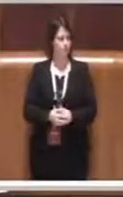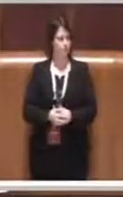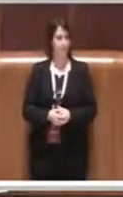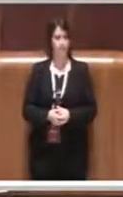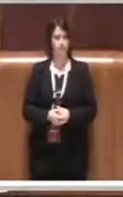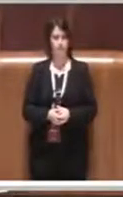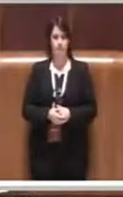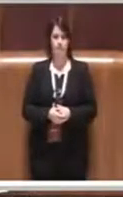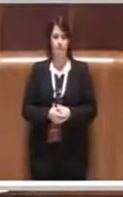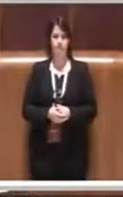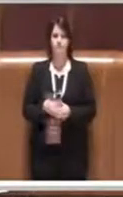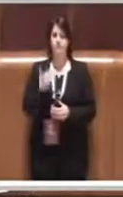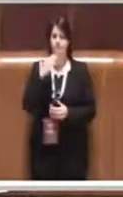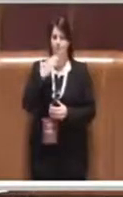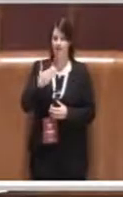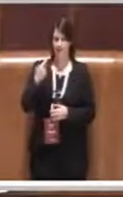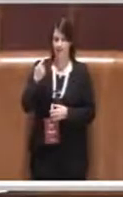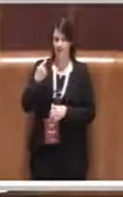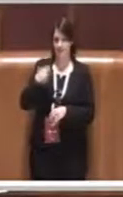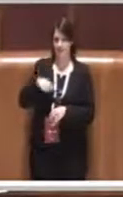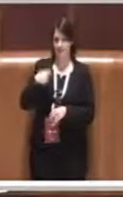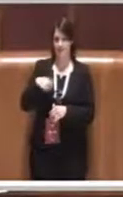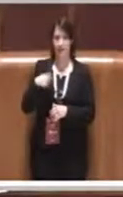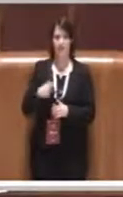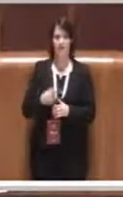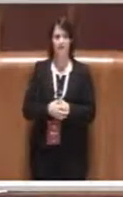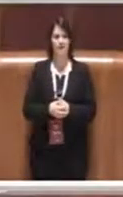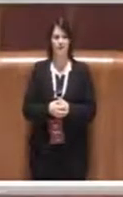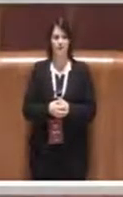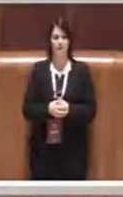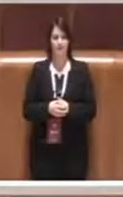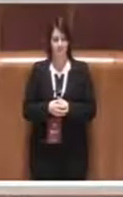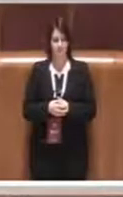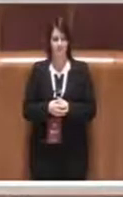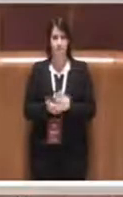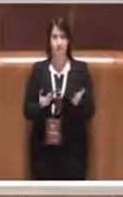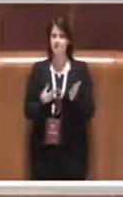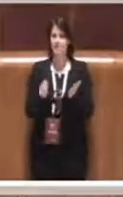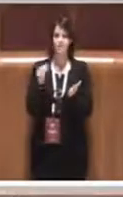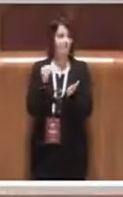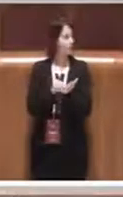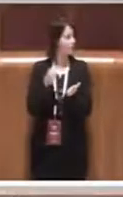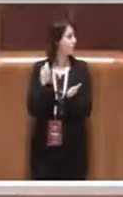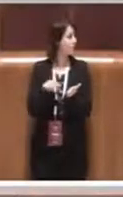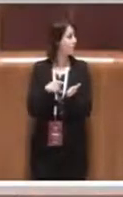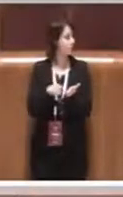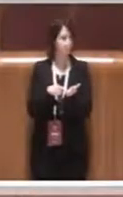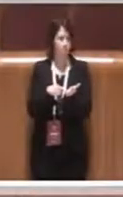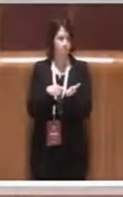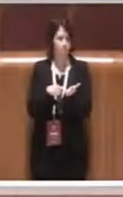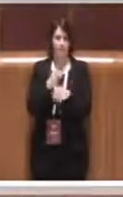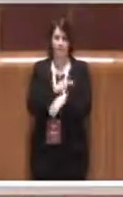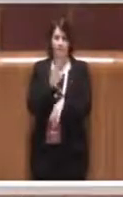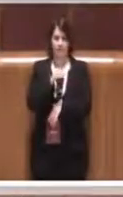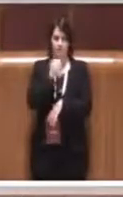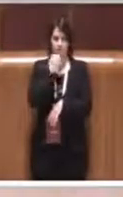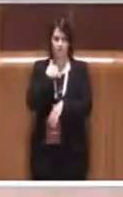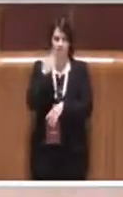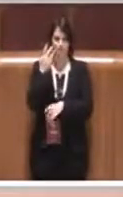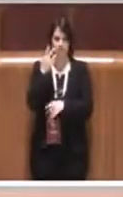Grazie Presidente, con questo emendamento andiamo a